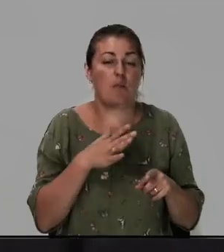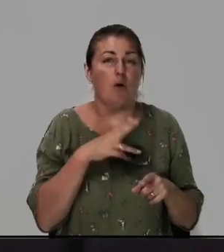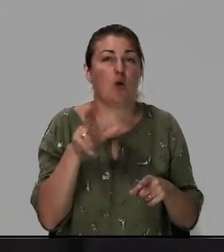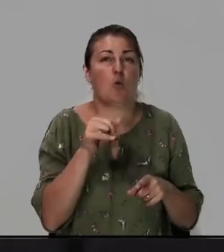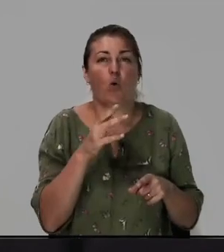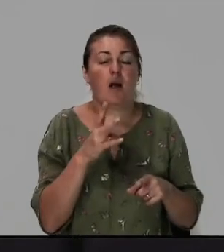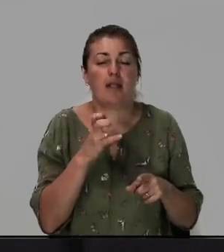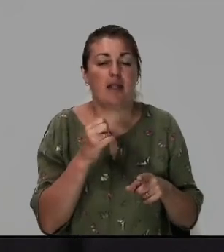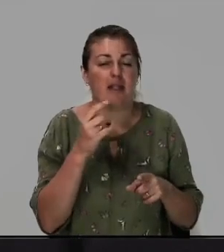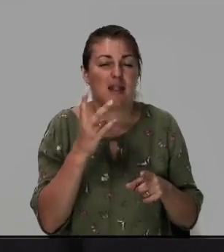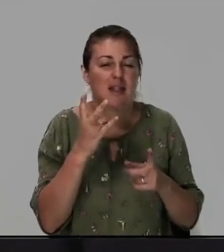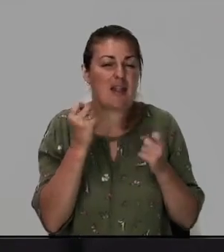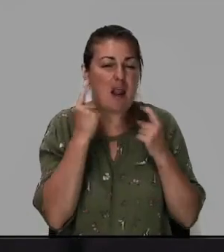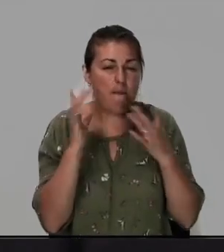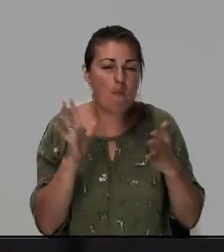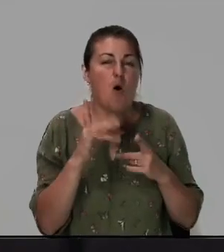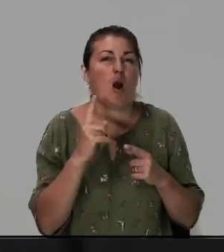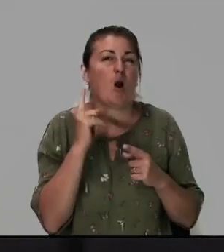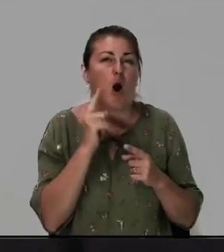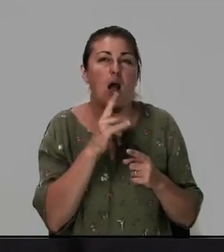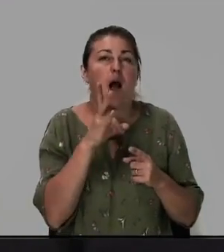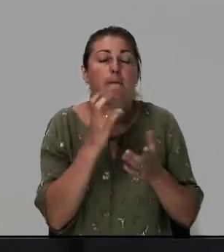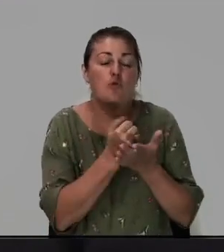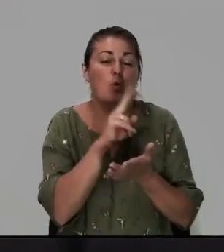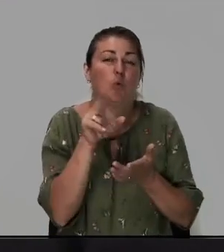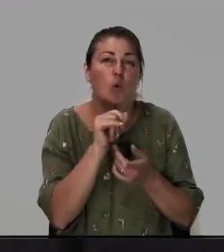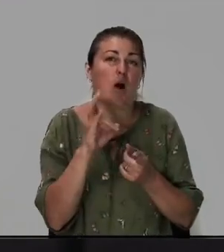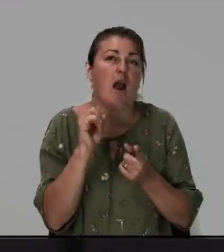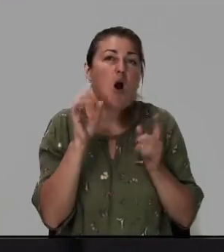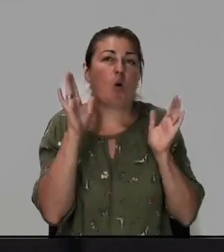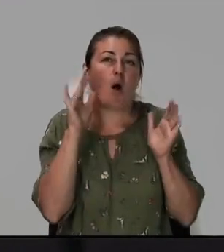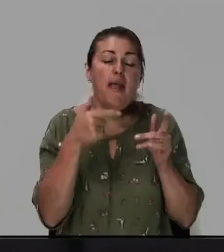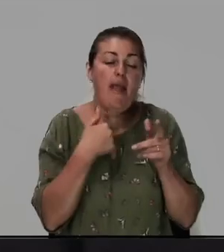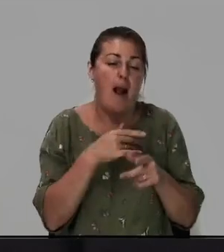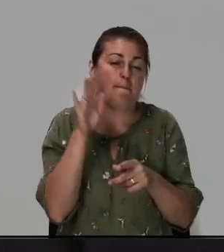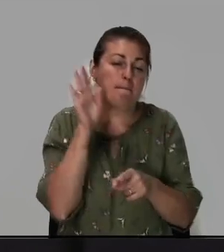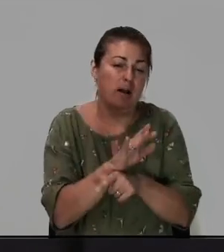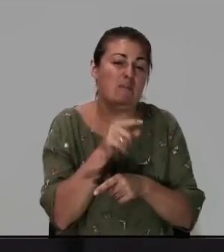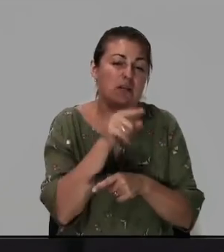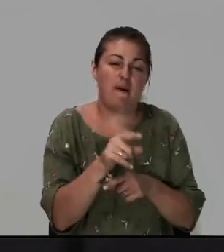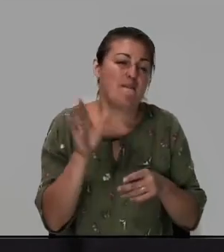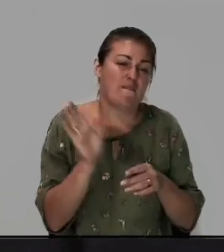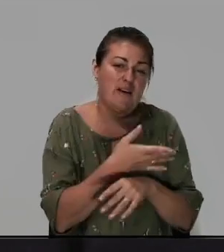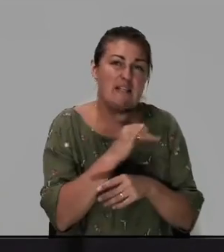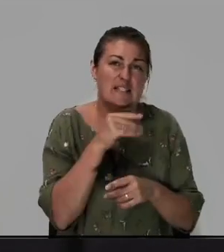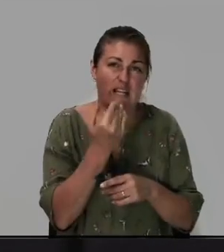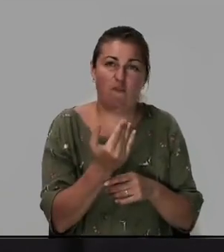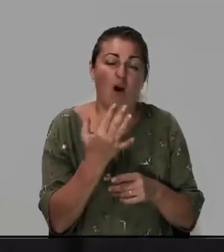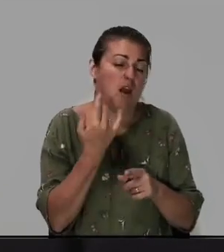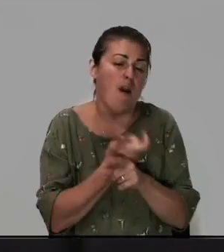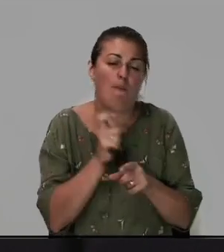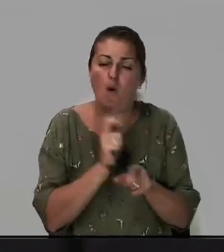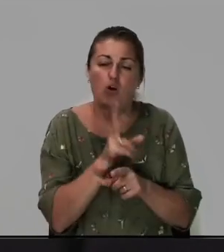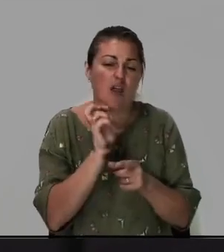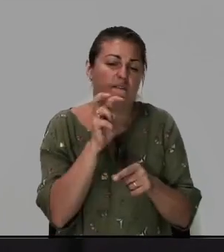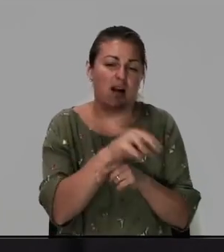и глухой дух не мой и глухой я повелеваю тебе выйти из него и пред не входи